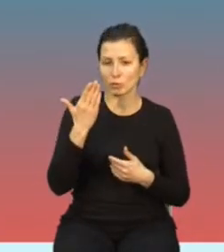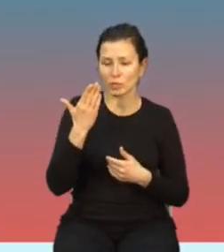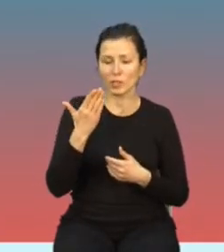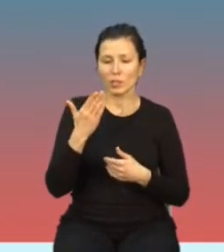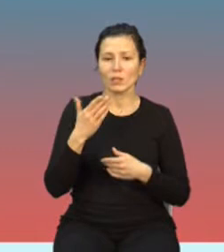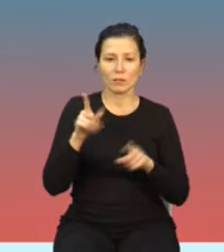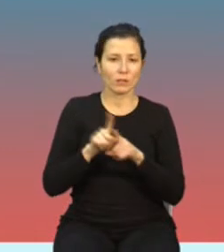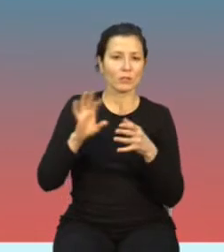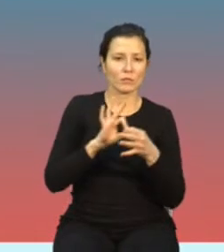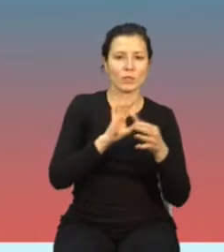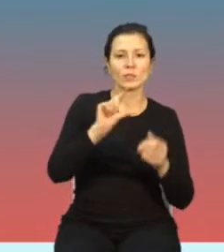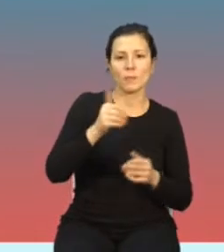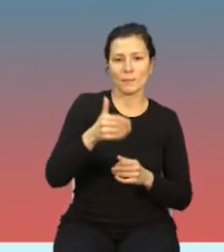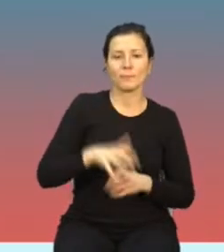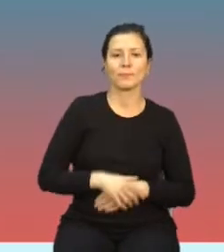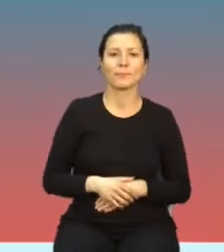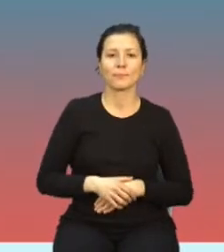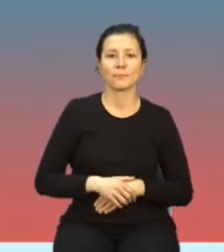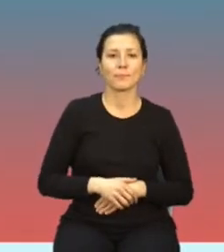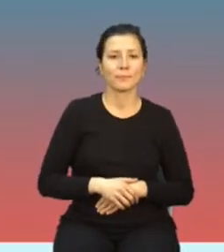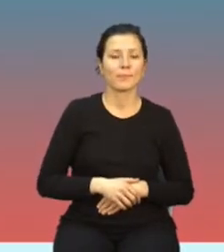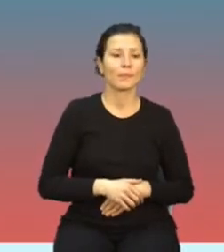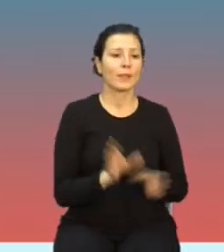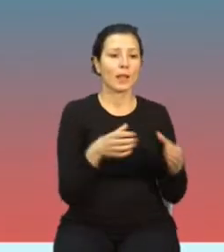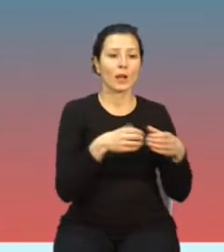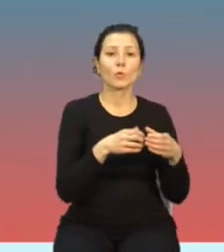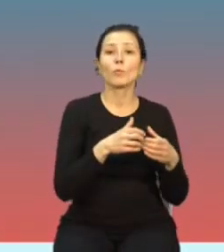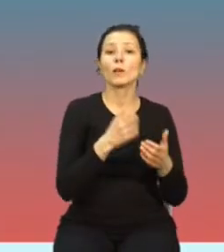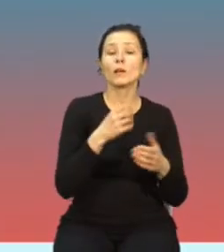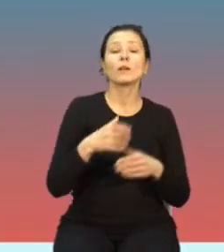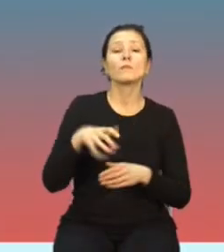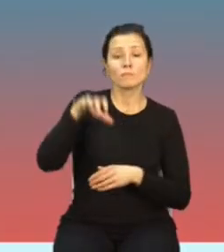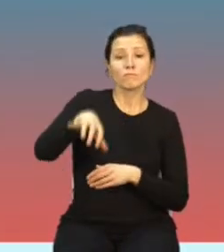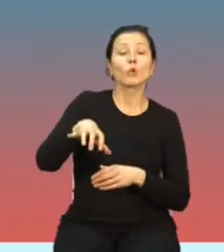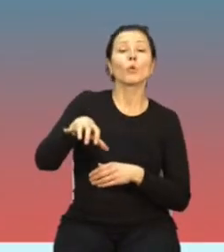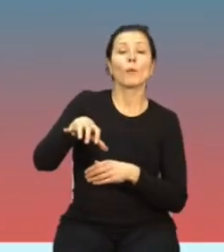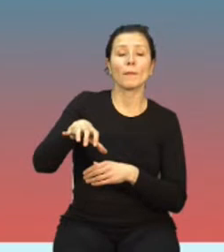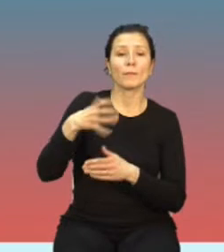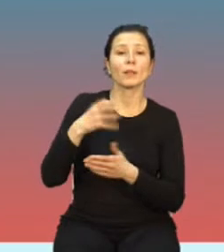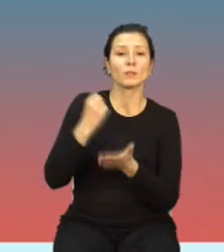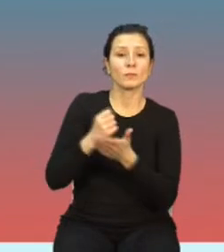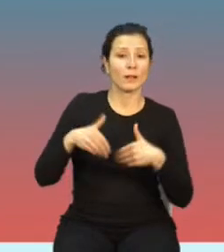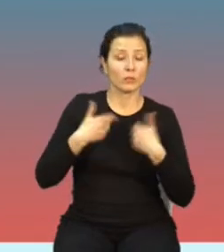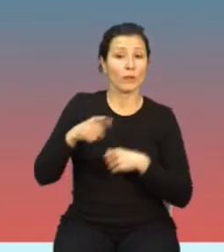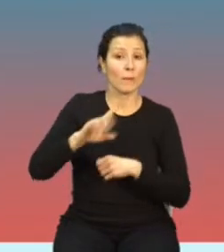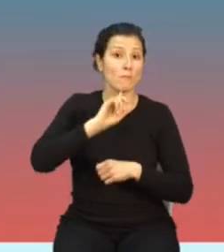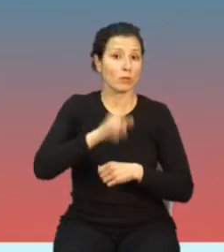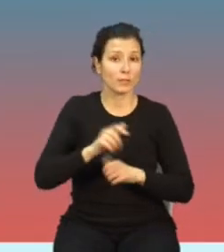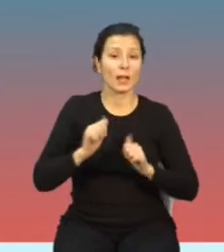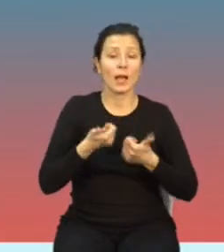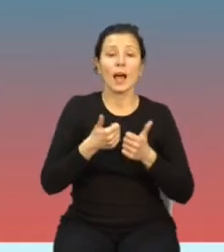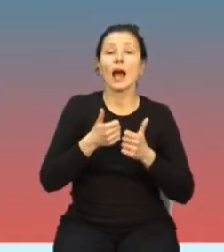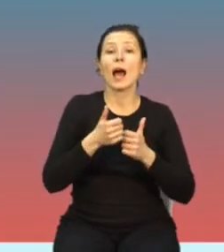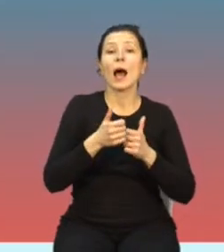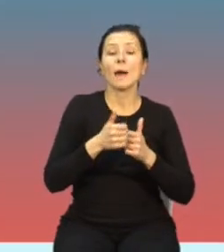elektromagnetycznym. Natomiast Agencja do Spraw Zdrowia zaleca, aby emisje pole elektromagnetycznego były zgodne